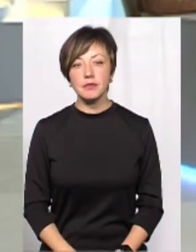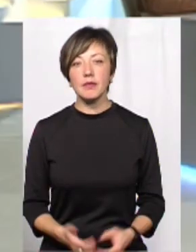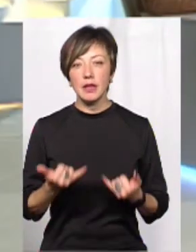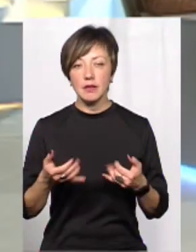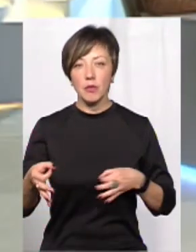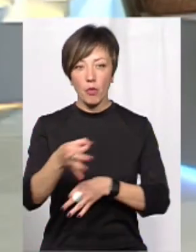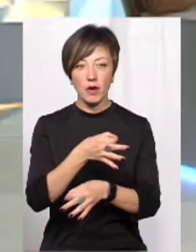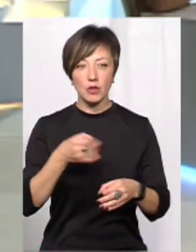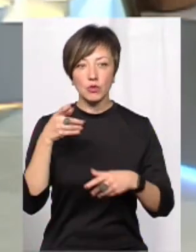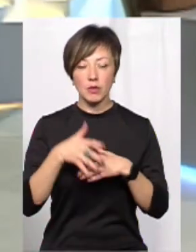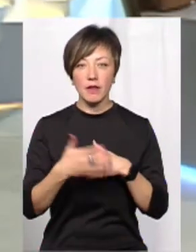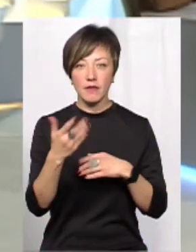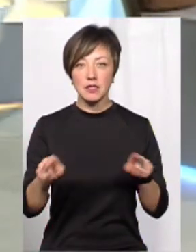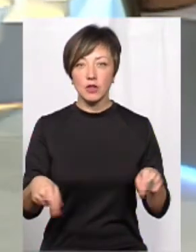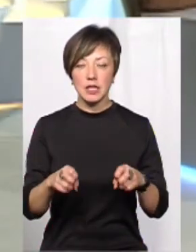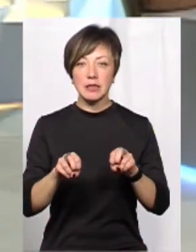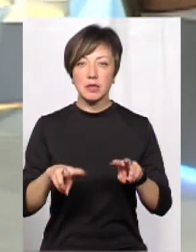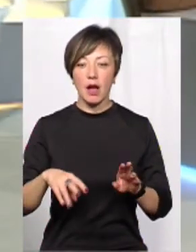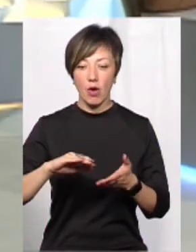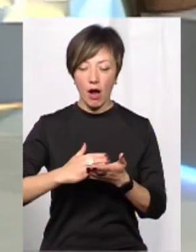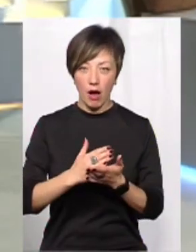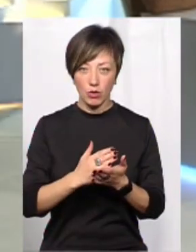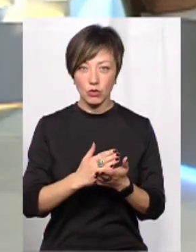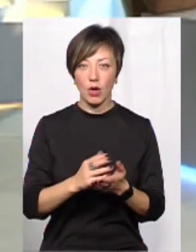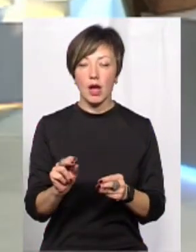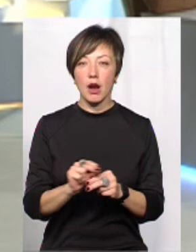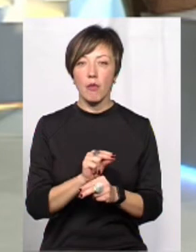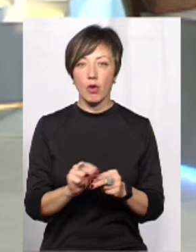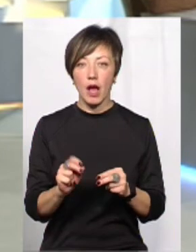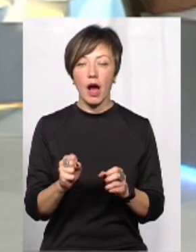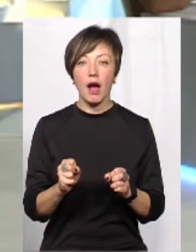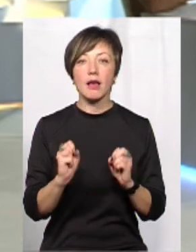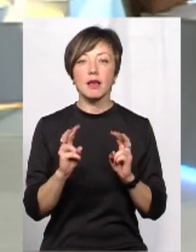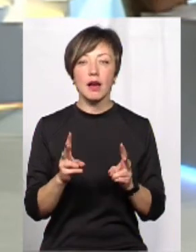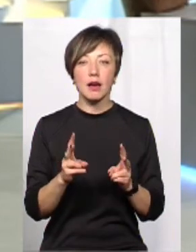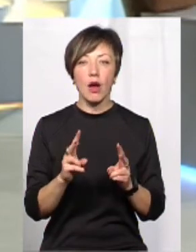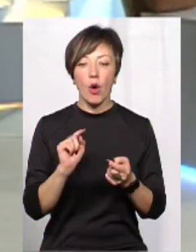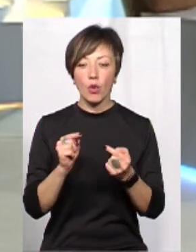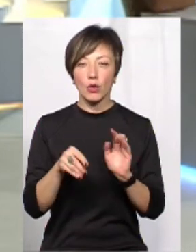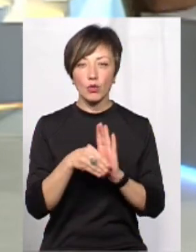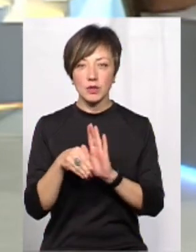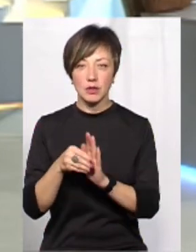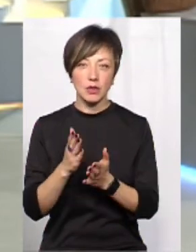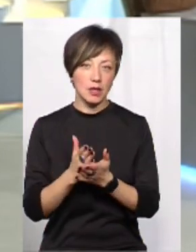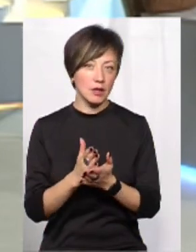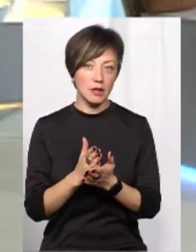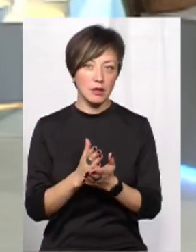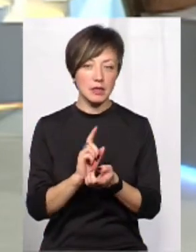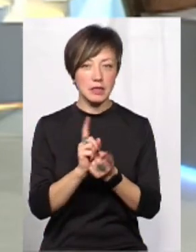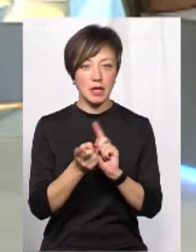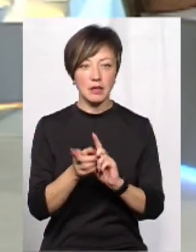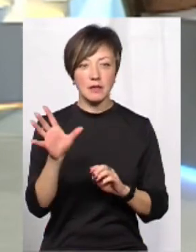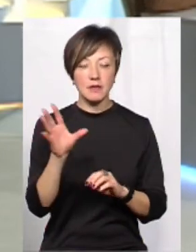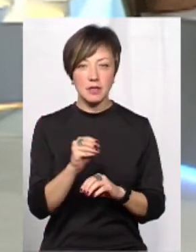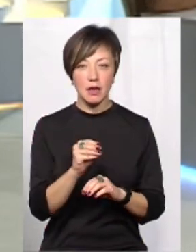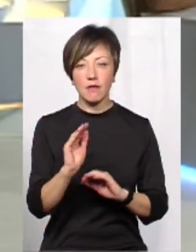обговорили, я зрозумів, що ви створили таку спеціальну карту ремонтів, а наскільки антикорупційною вона взагалі стане,